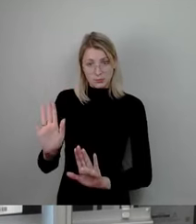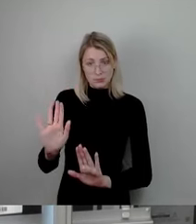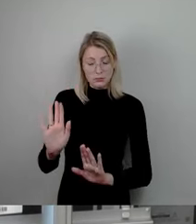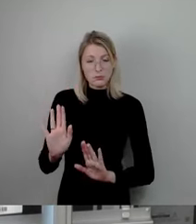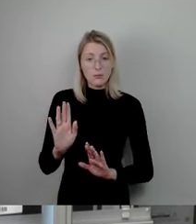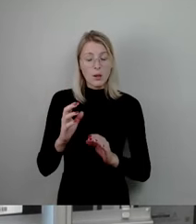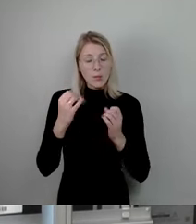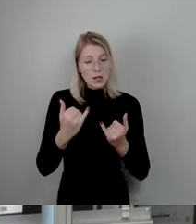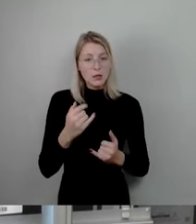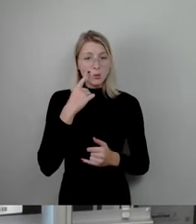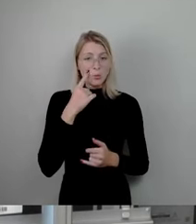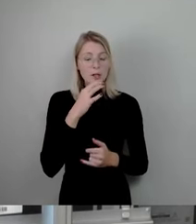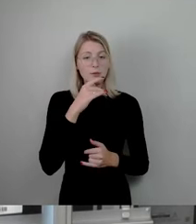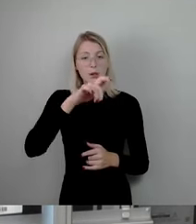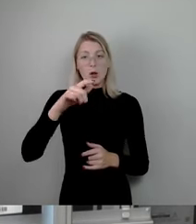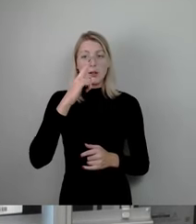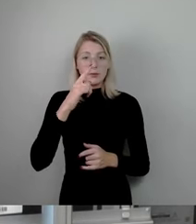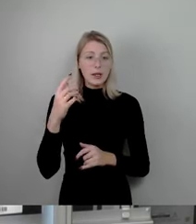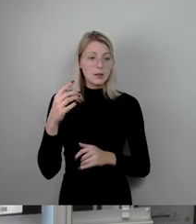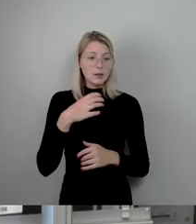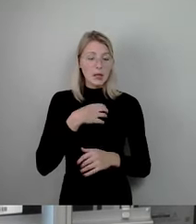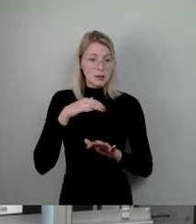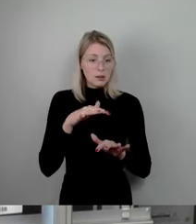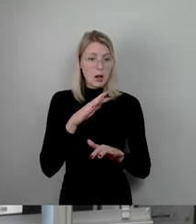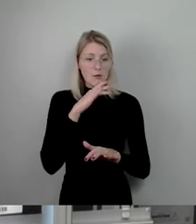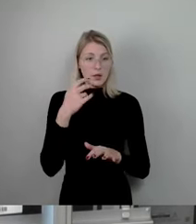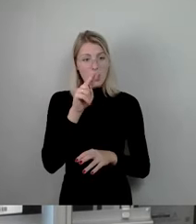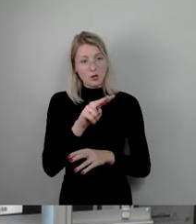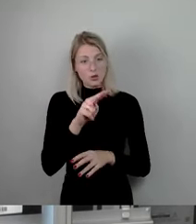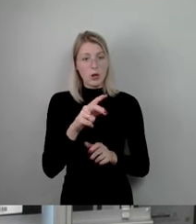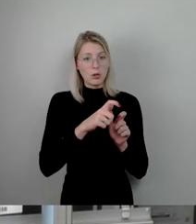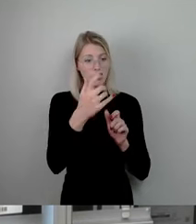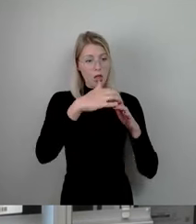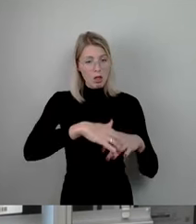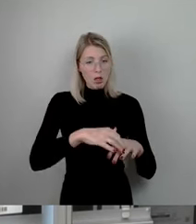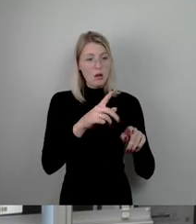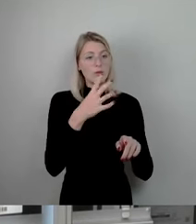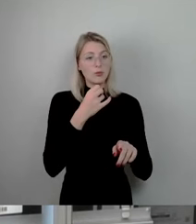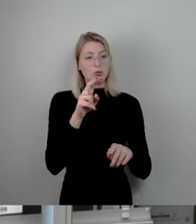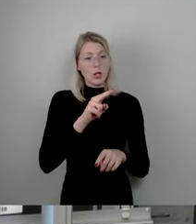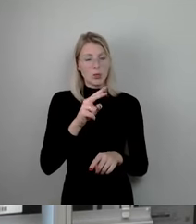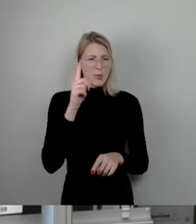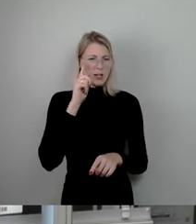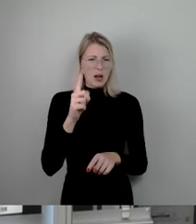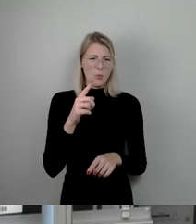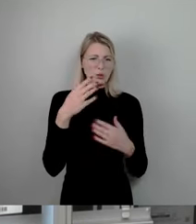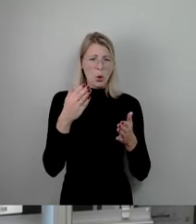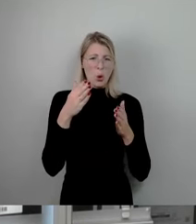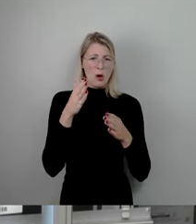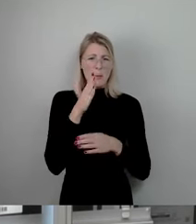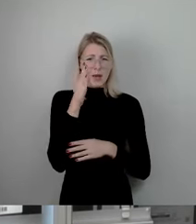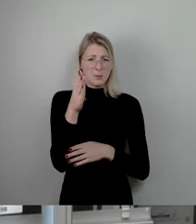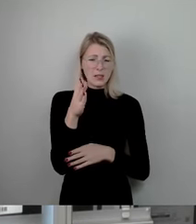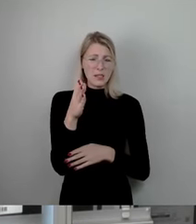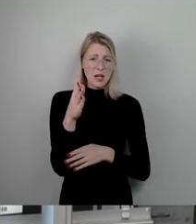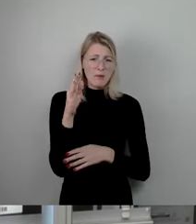Dresden, wenn sie in Dresden sind, da mal hinfahren und sich das angucken. Aber ich glaube, das ist definitiv keine Perspektive für Dresden, zu sagen, wir lassen die Brücke so